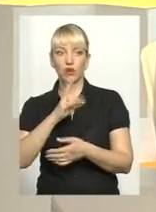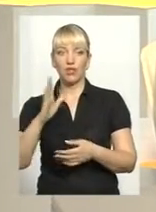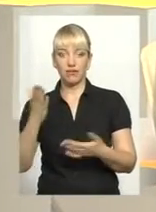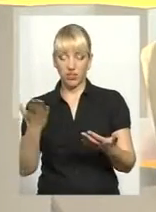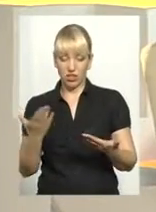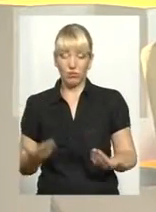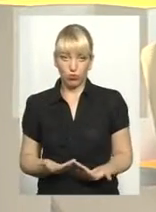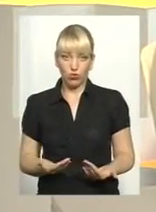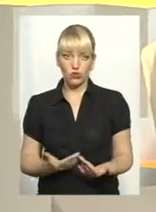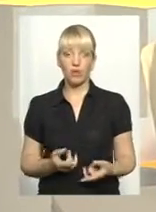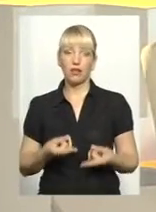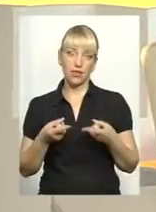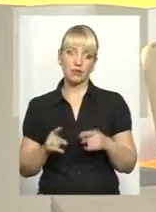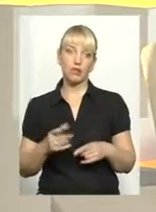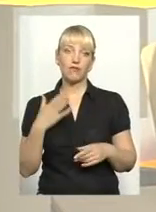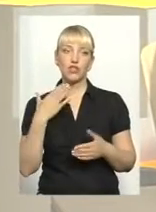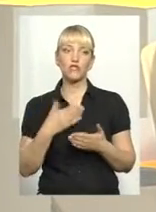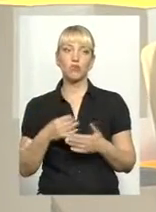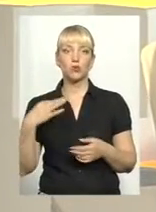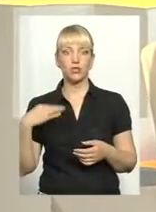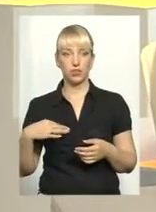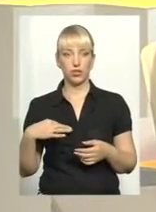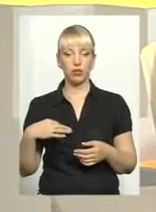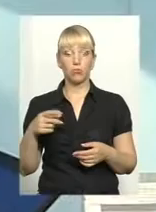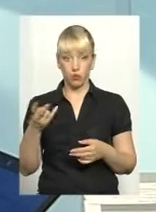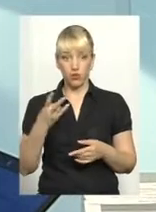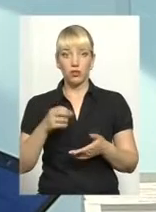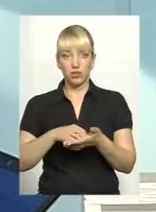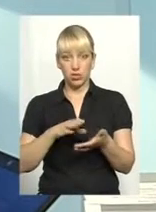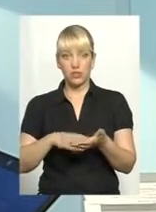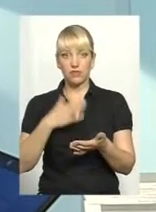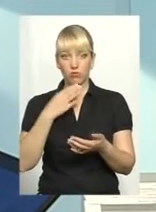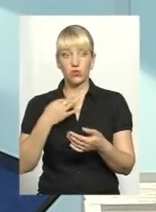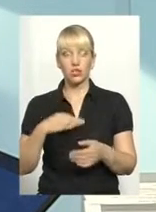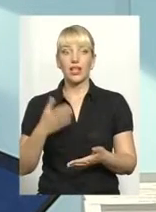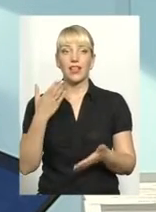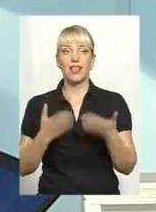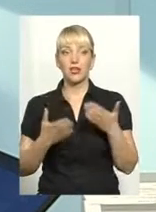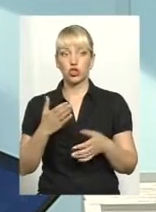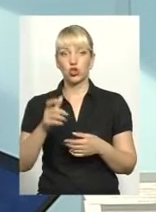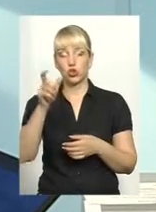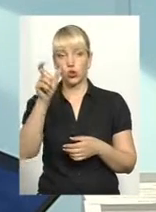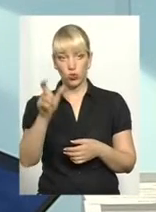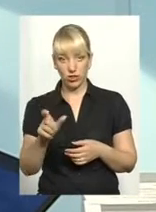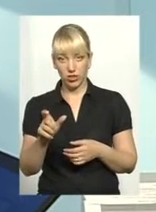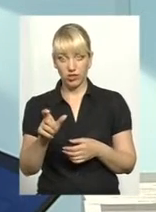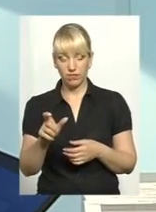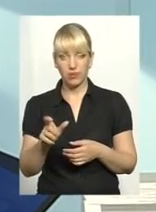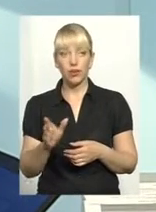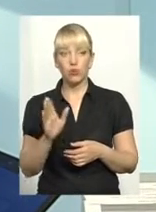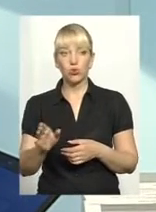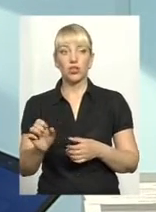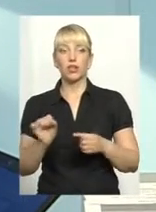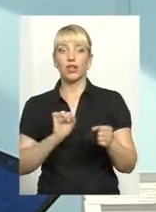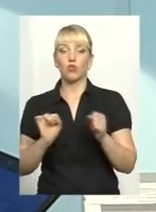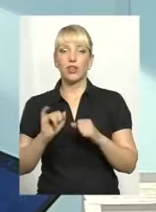насправді своєму синові. Чи він має вказувати цю квартиру? Якщо він буде безпосередньо керувати